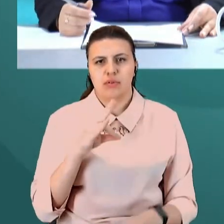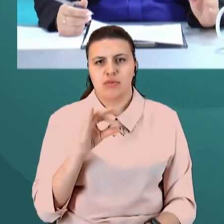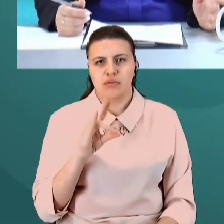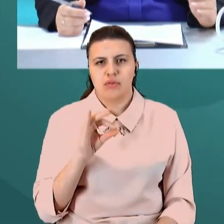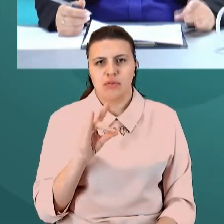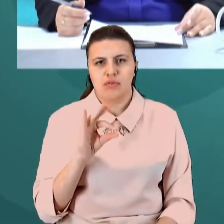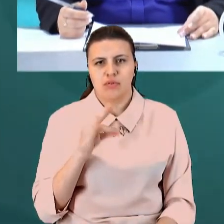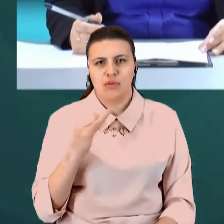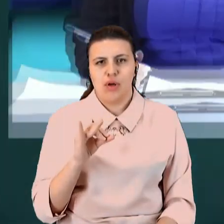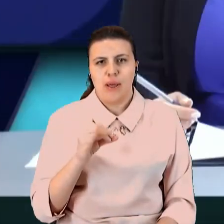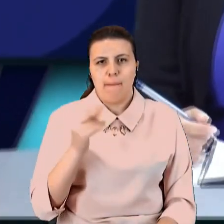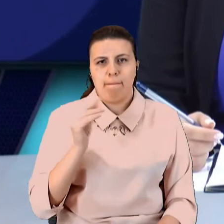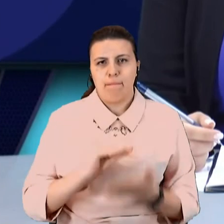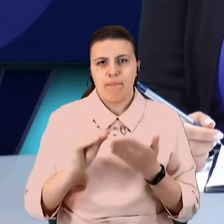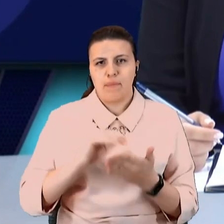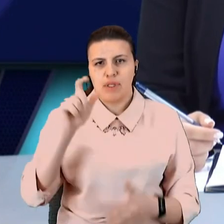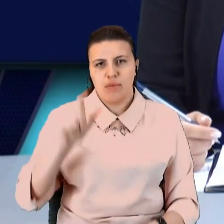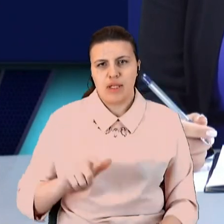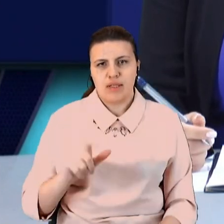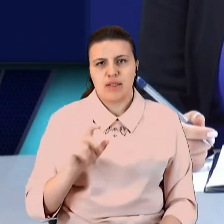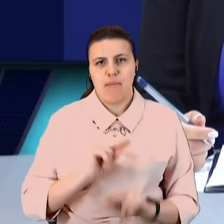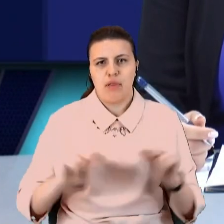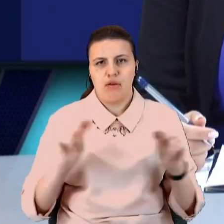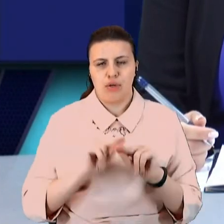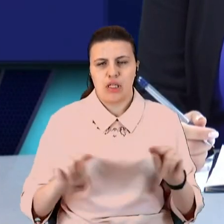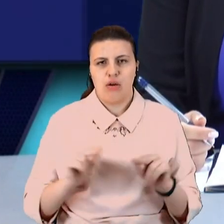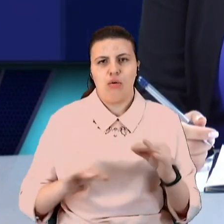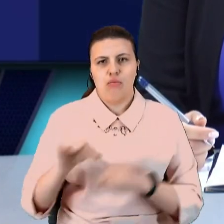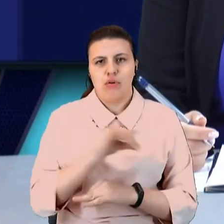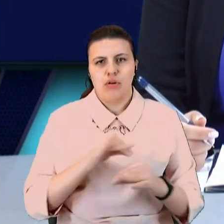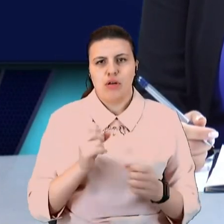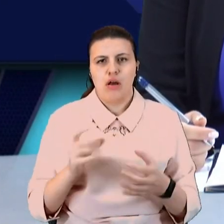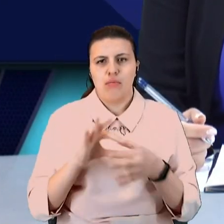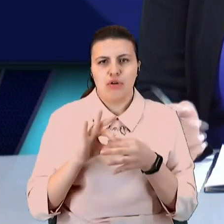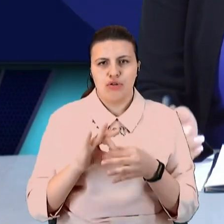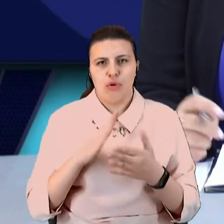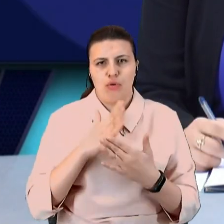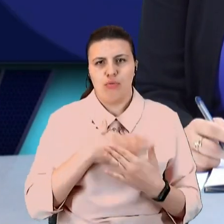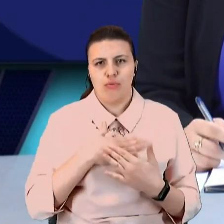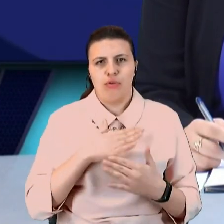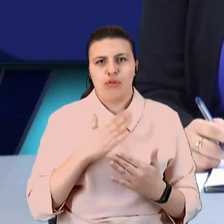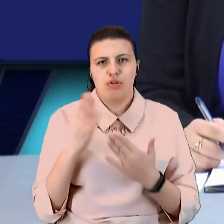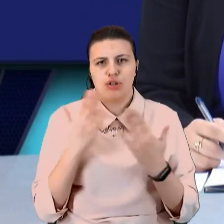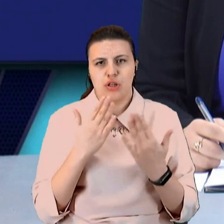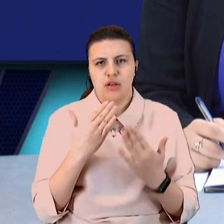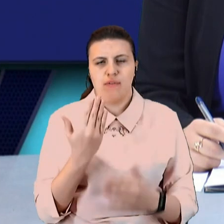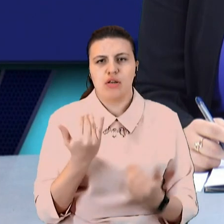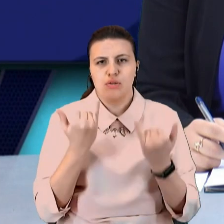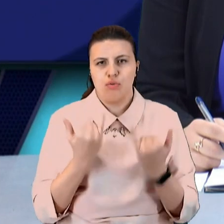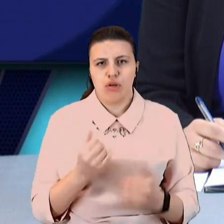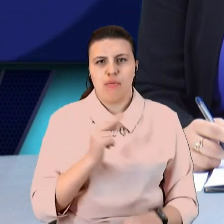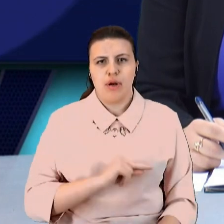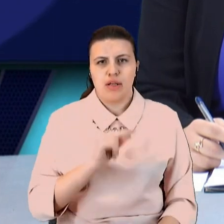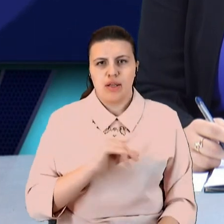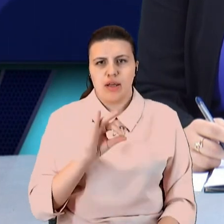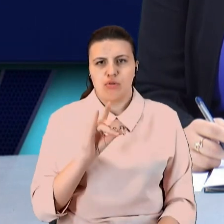письменниця, педагогиня. З нею ми обговорювали, як прищепити дитині любов до читання. Для вас сьогодні працювала Діана